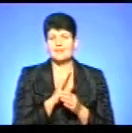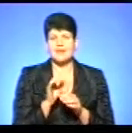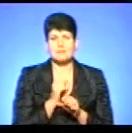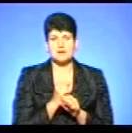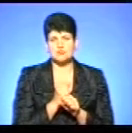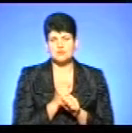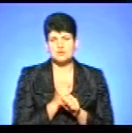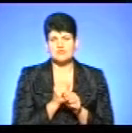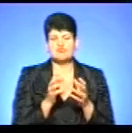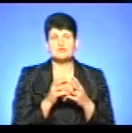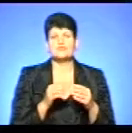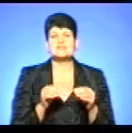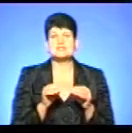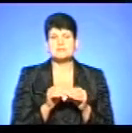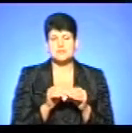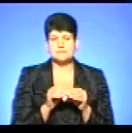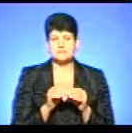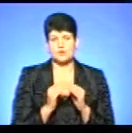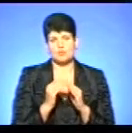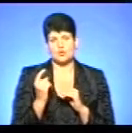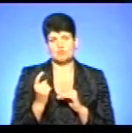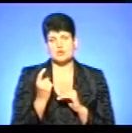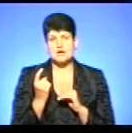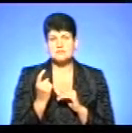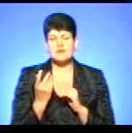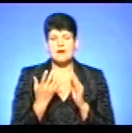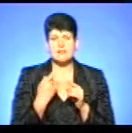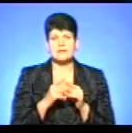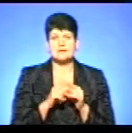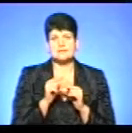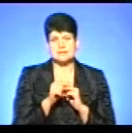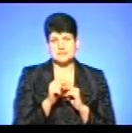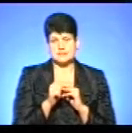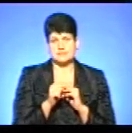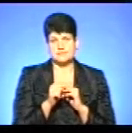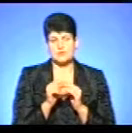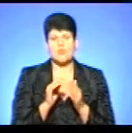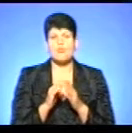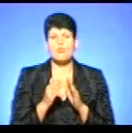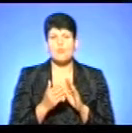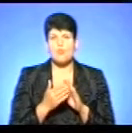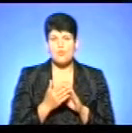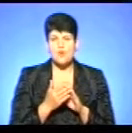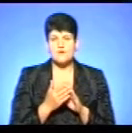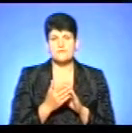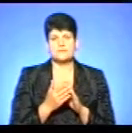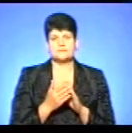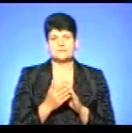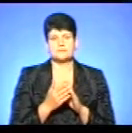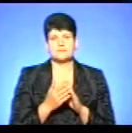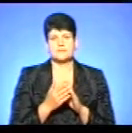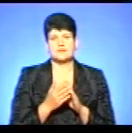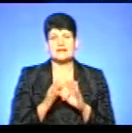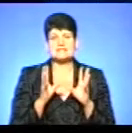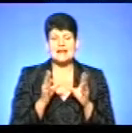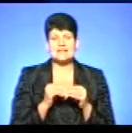сім'ї, чи у складі домогосподарства. Але ці умови, за яких субсидія на загальних підставах не